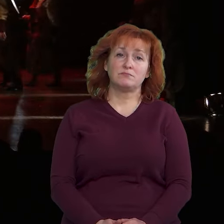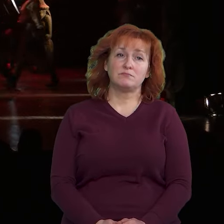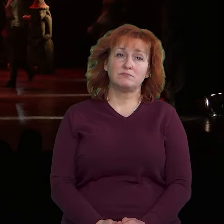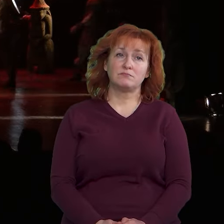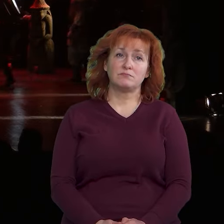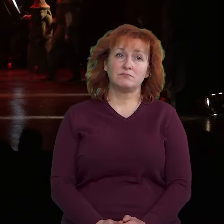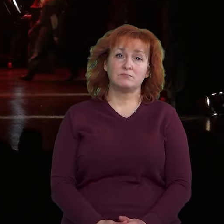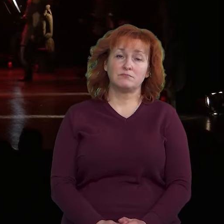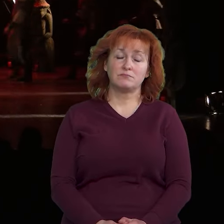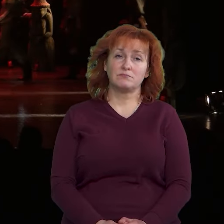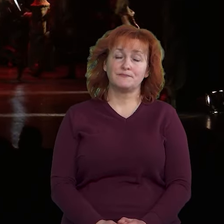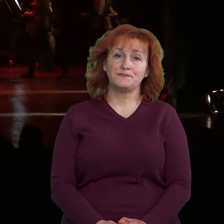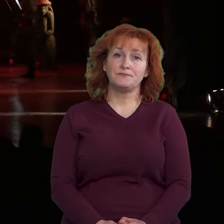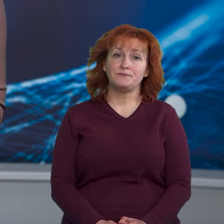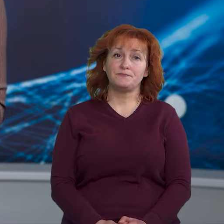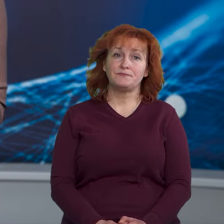Чернігів.